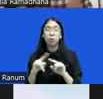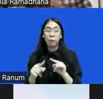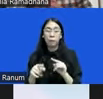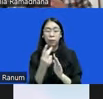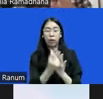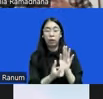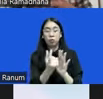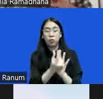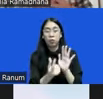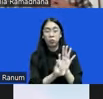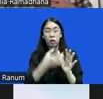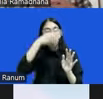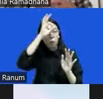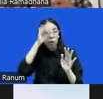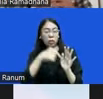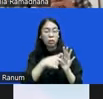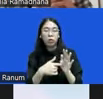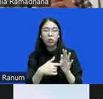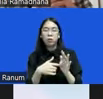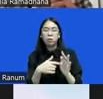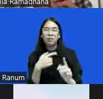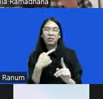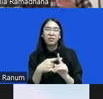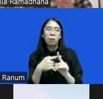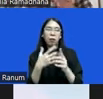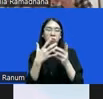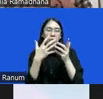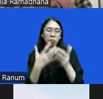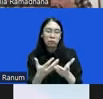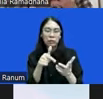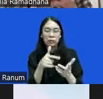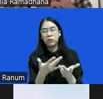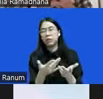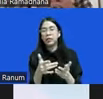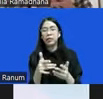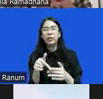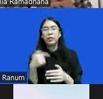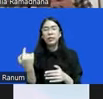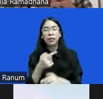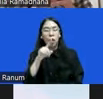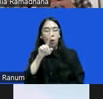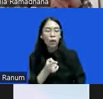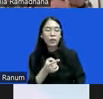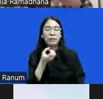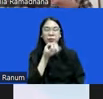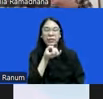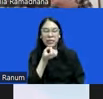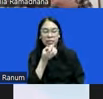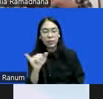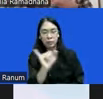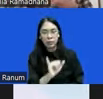ini semakin parah kooptasi dari mereka. Dan tentu ini harus kita kritisi bersama.